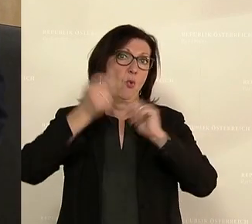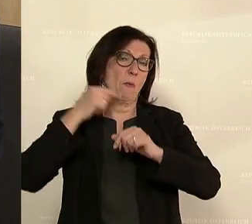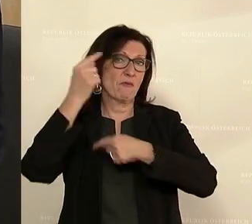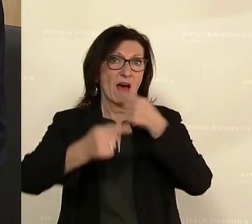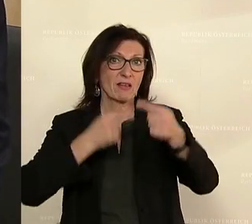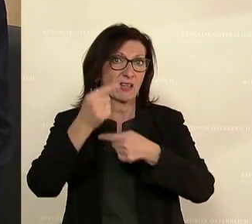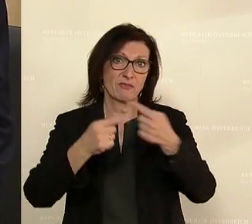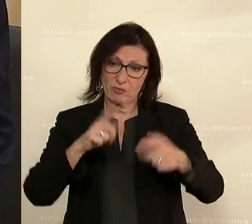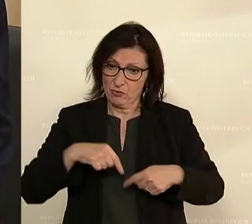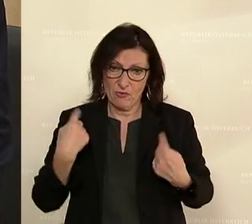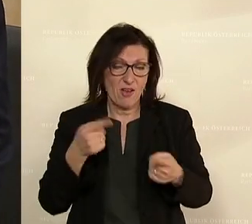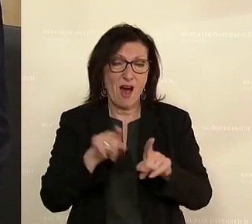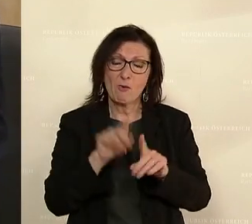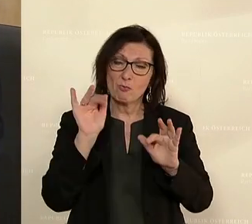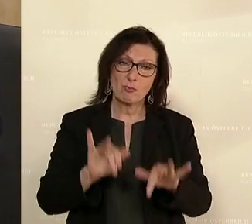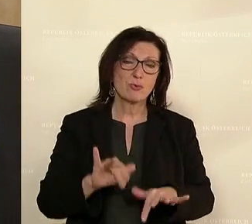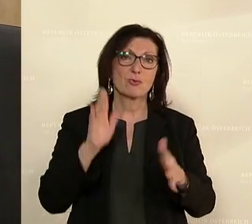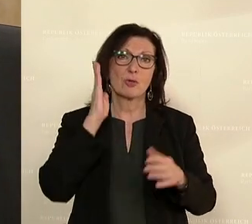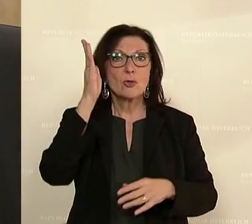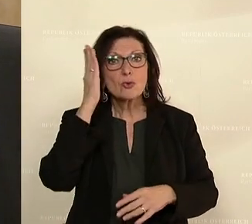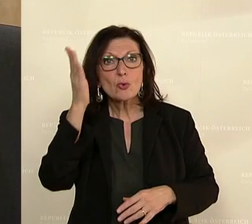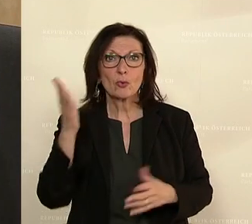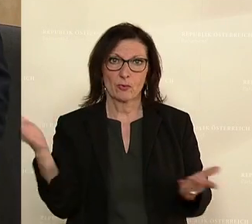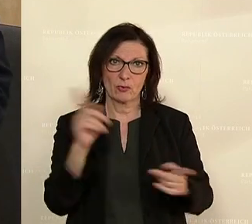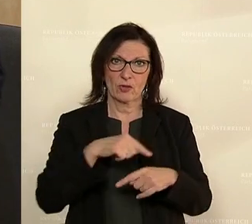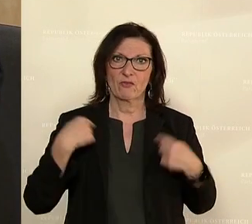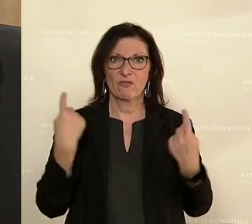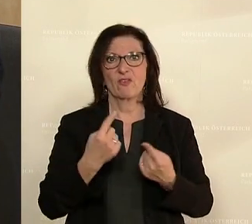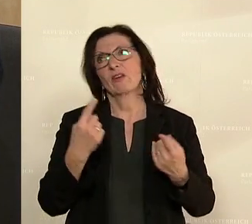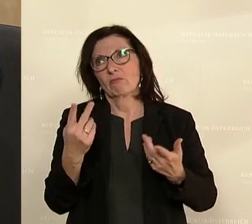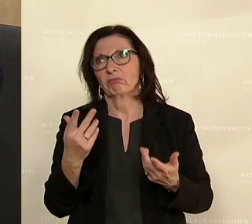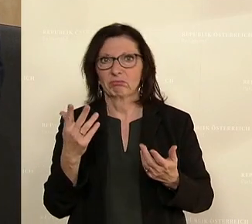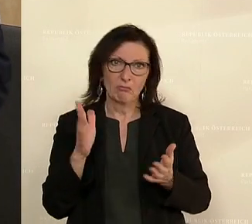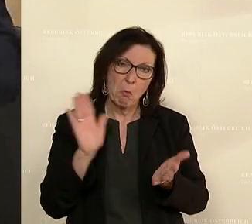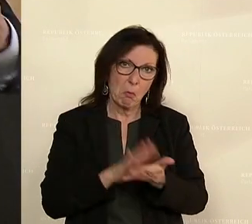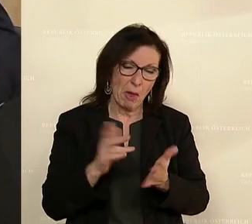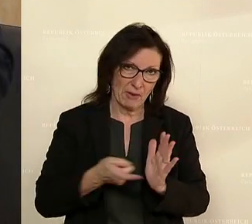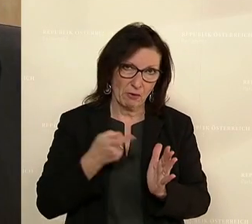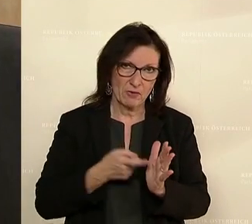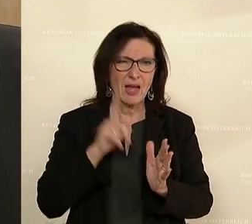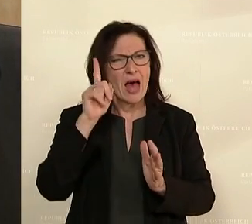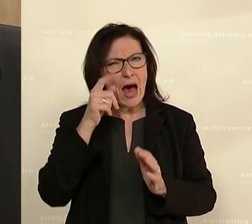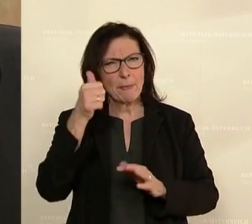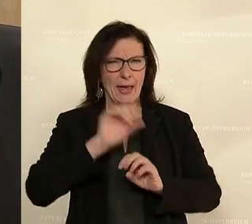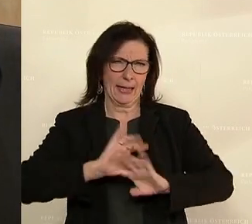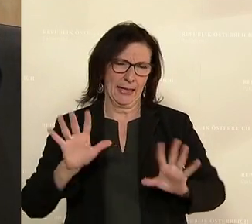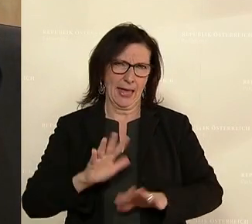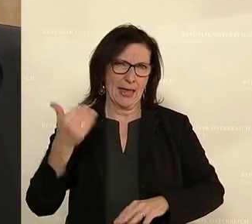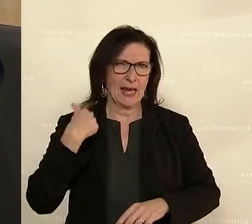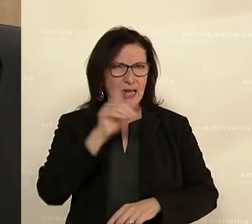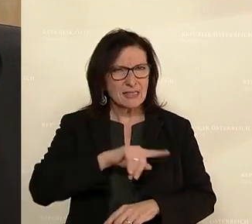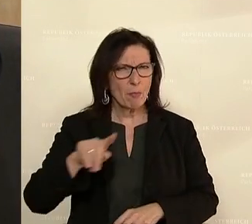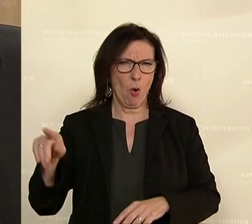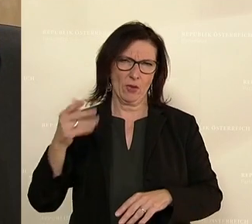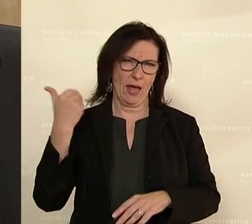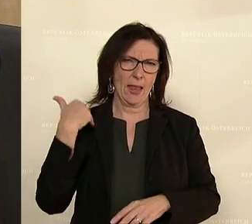gewissen Grad. Und es bleibt da sicher auch in Zukunft für uns sehr herausfordernd. Eines ist für mich klar, was die letzten Monate und Jahre gezeigt haben.